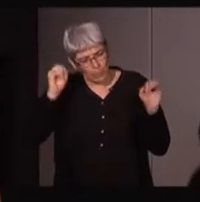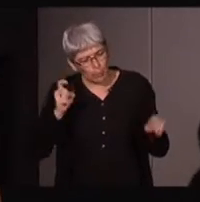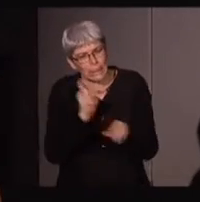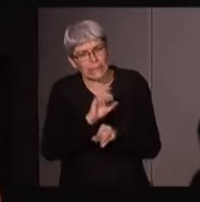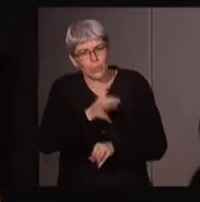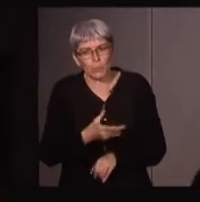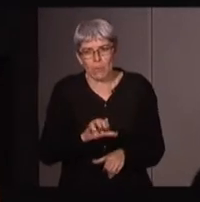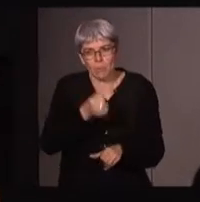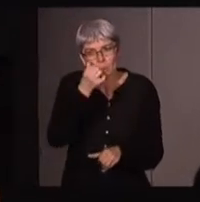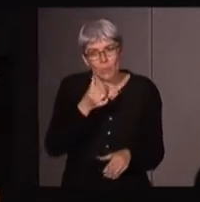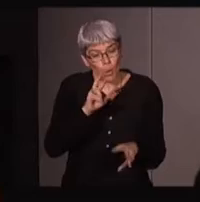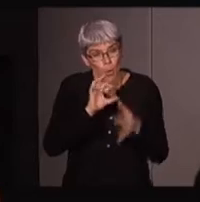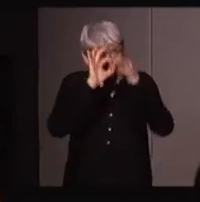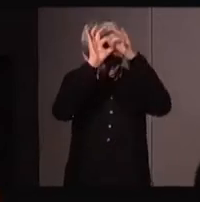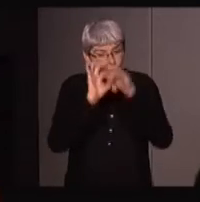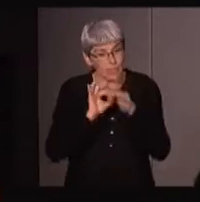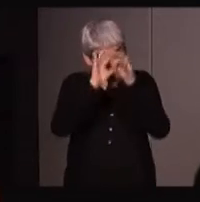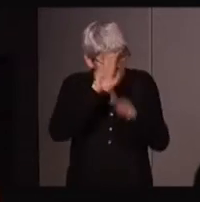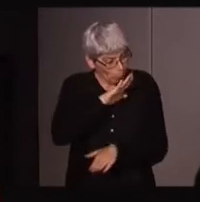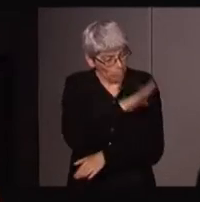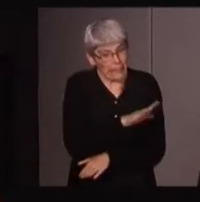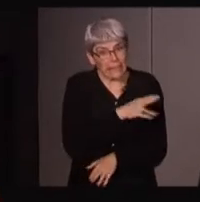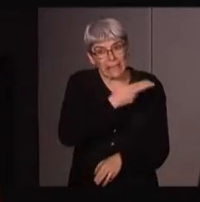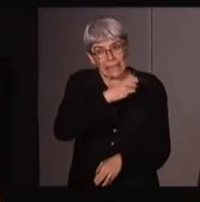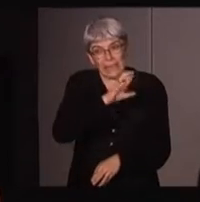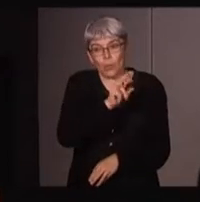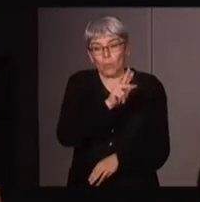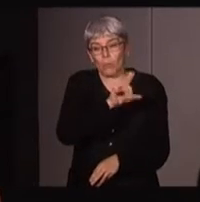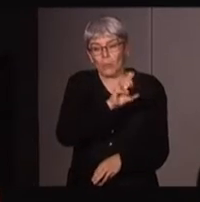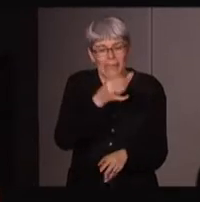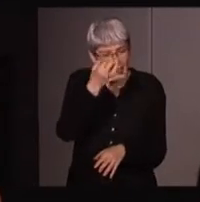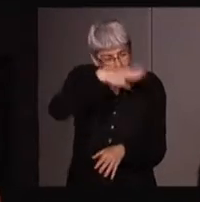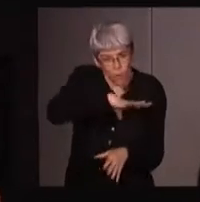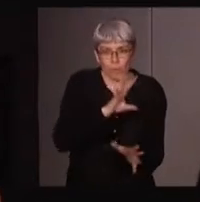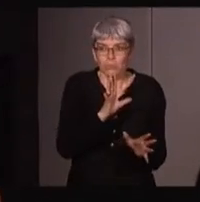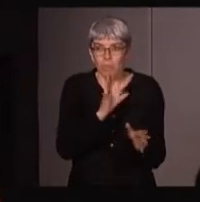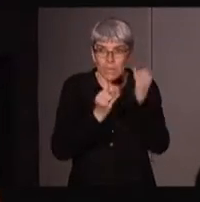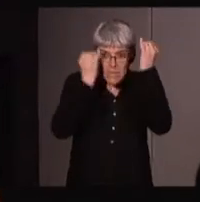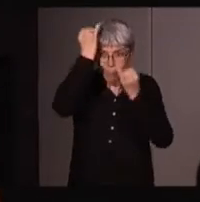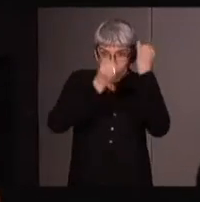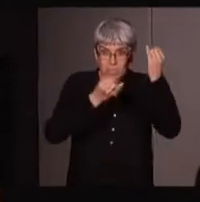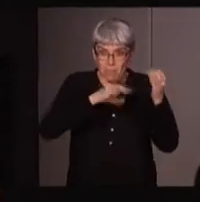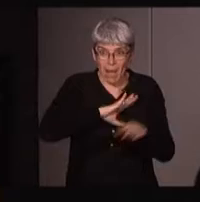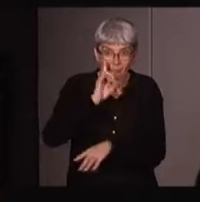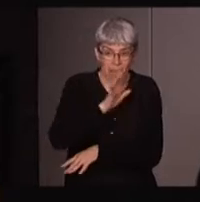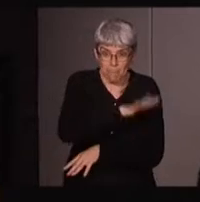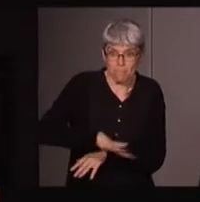c'est que cette religion néo-payenne a été inventée, élaborée, imaginée par ces femmes